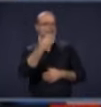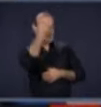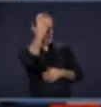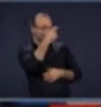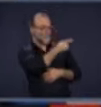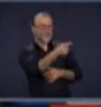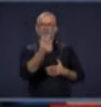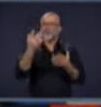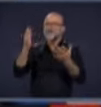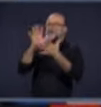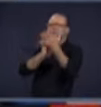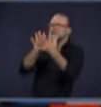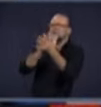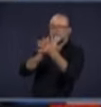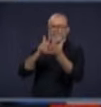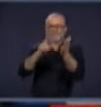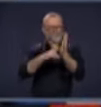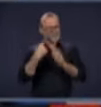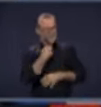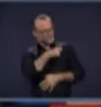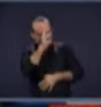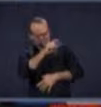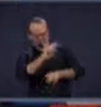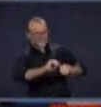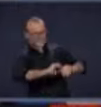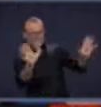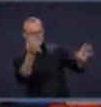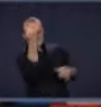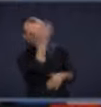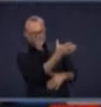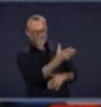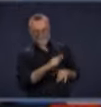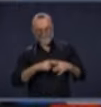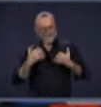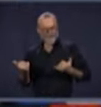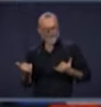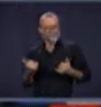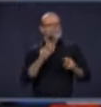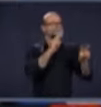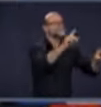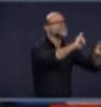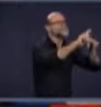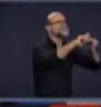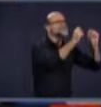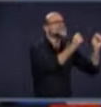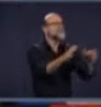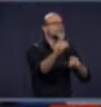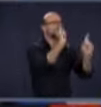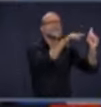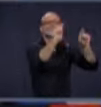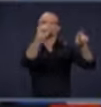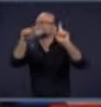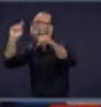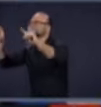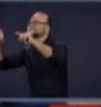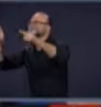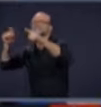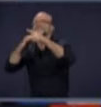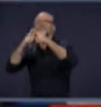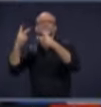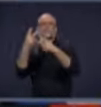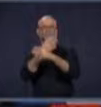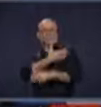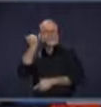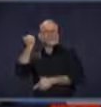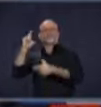préparer quelque chose, mais il faut pouvoir formuler les choses clairement. Alors, pour l'instant, nous examinons ces différentes stratégies, nous allons essayer de